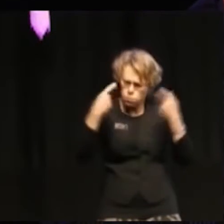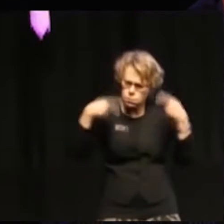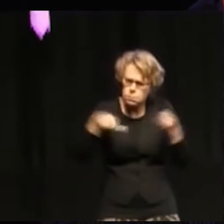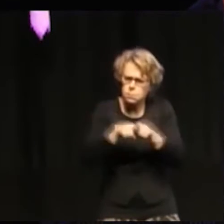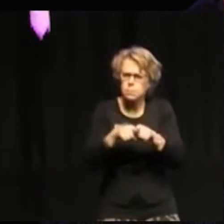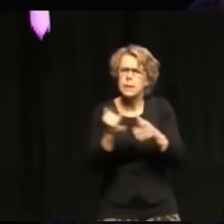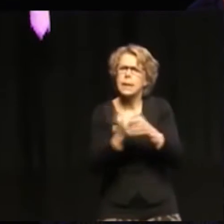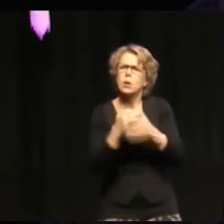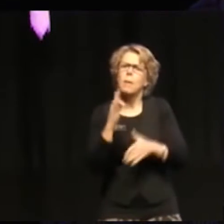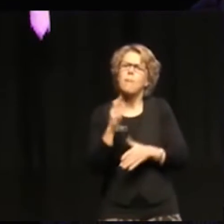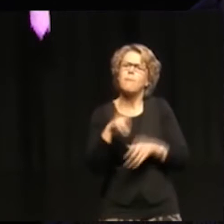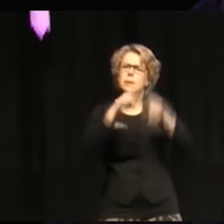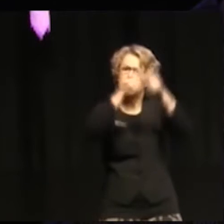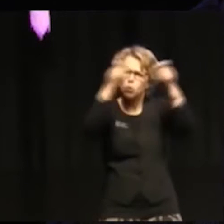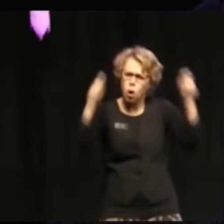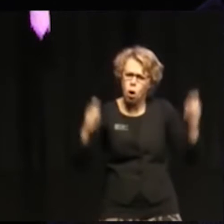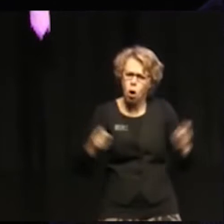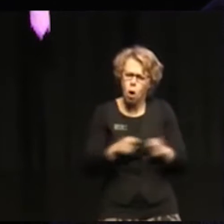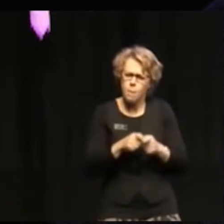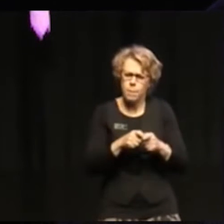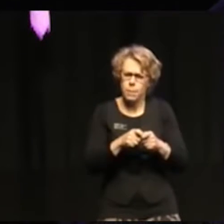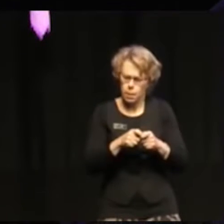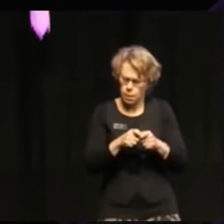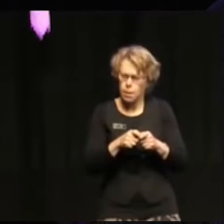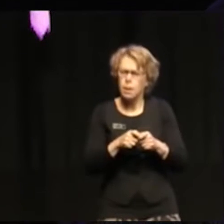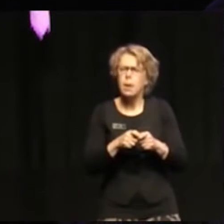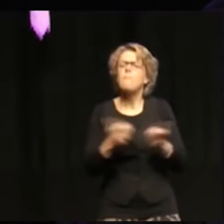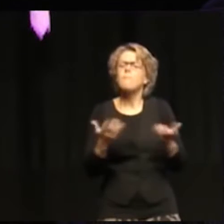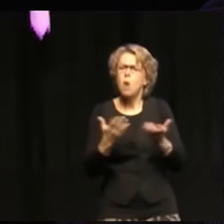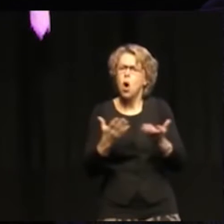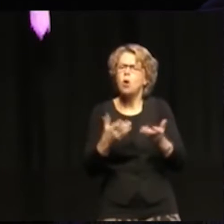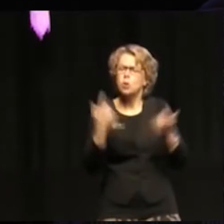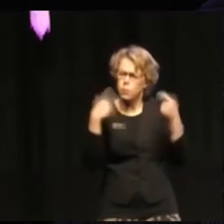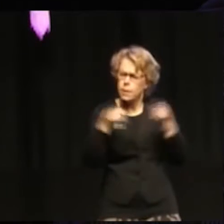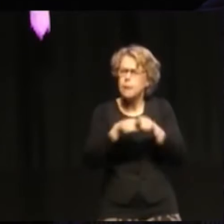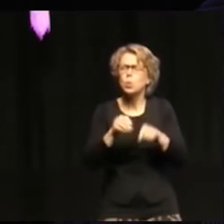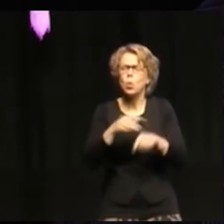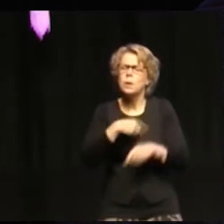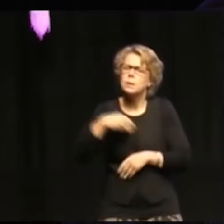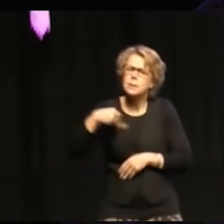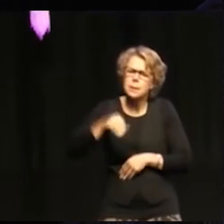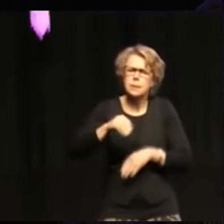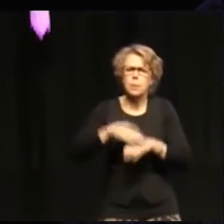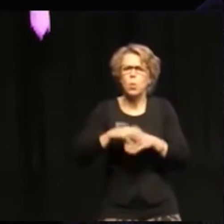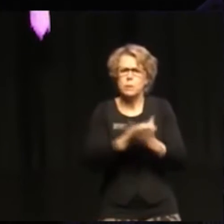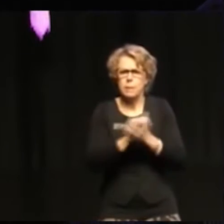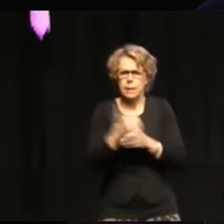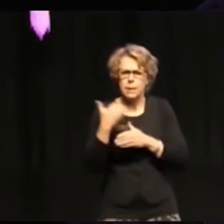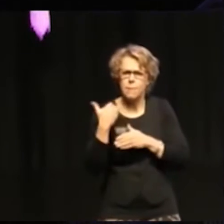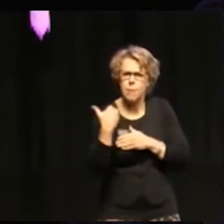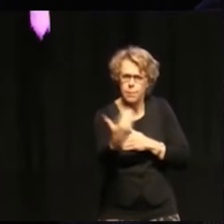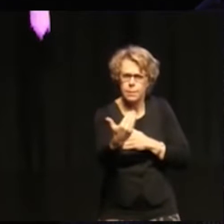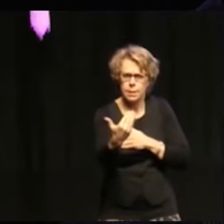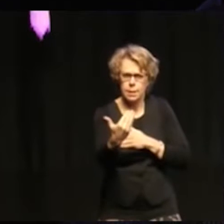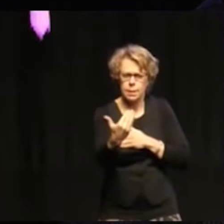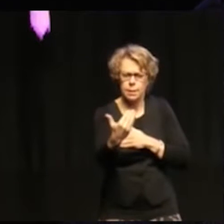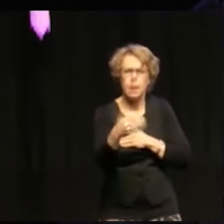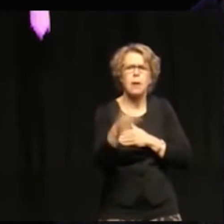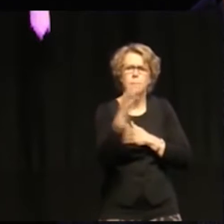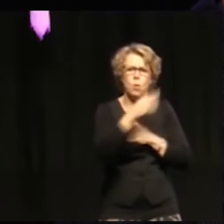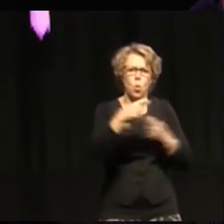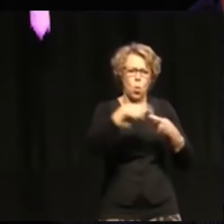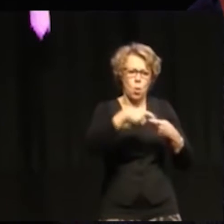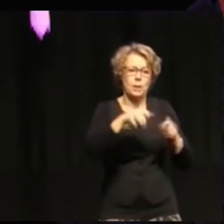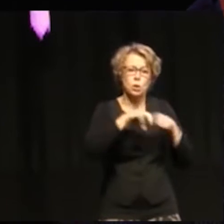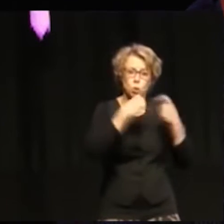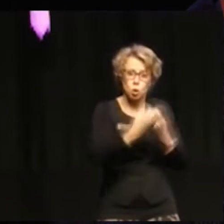FNs ram att satsa på en gemensam framtid där frågor, sociala